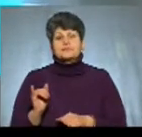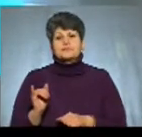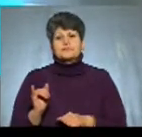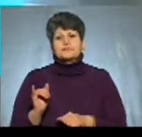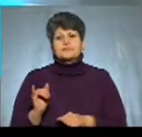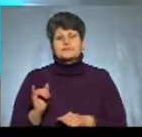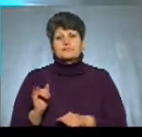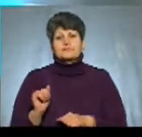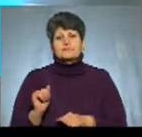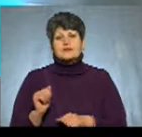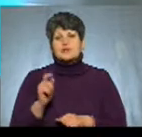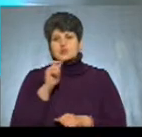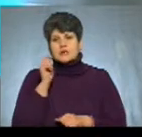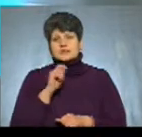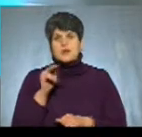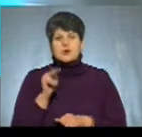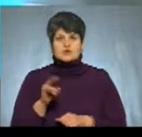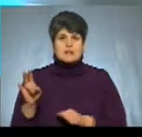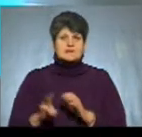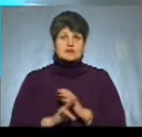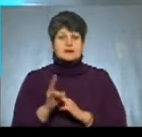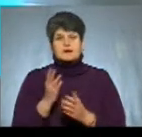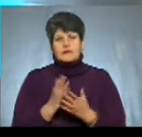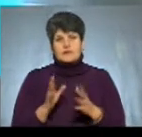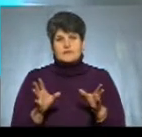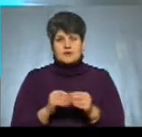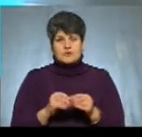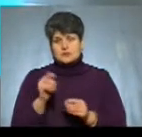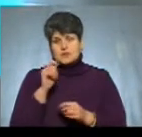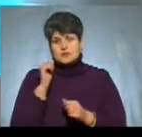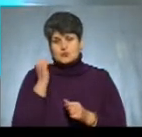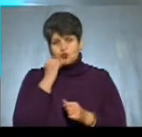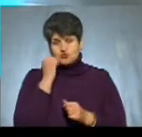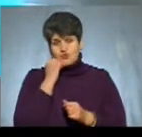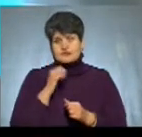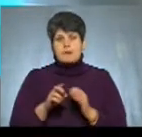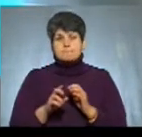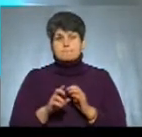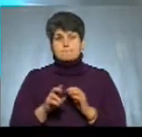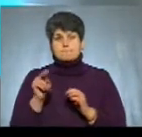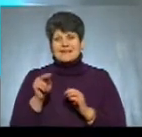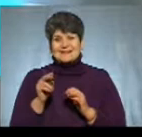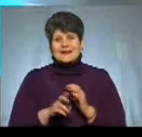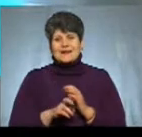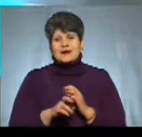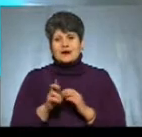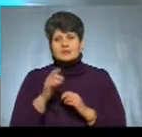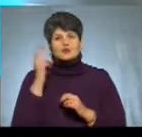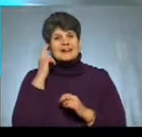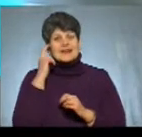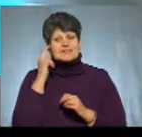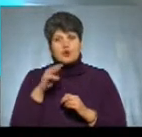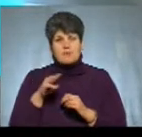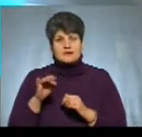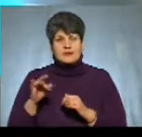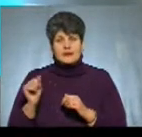від Української Православної Церкви, яка є в єдності з Московським Патріархатом, до Української Православної Церкви Київського Патріархату,